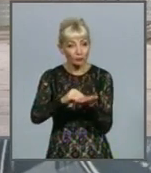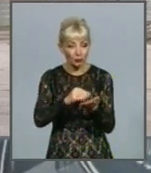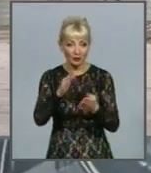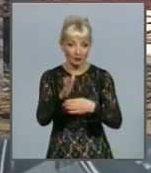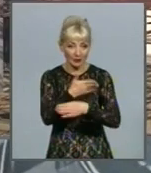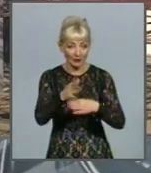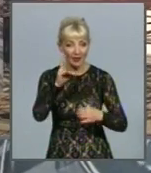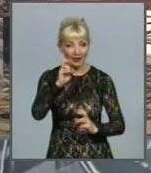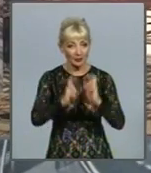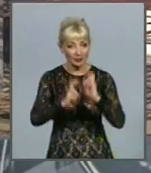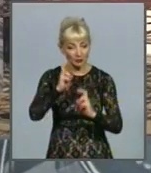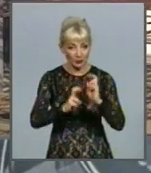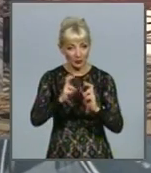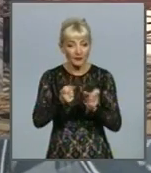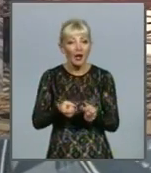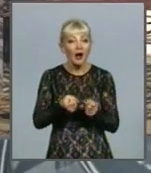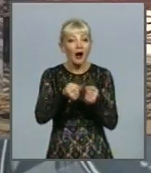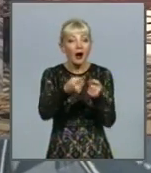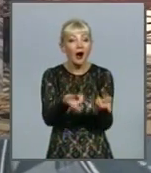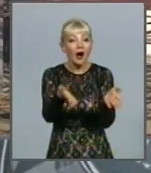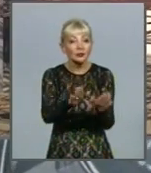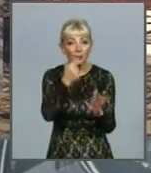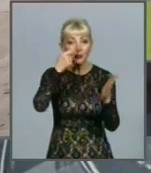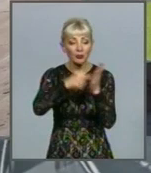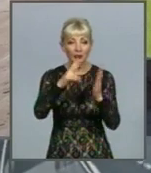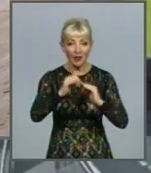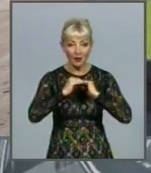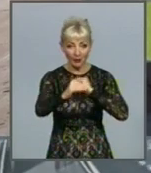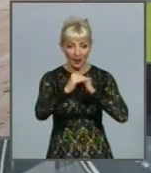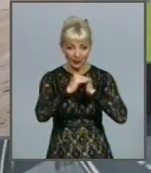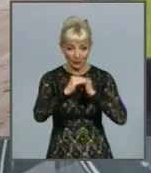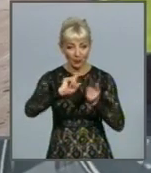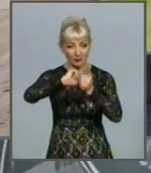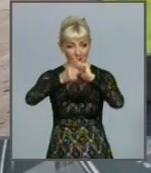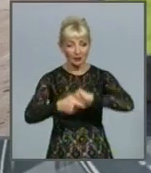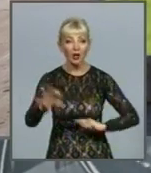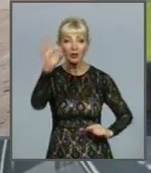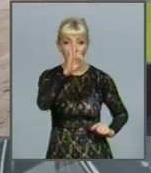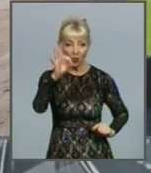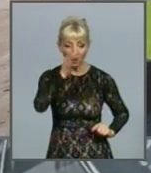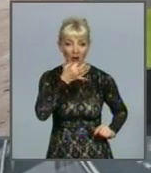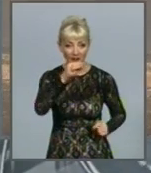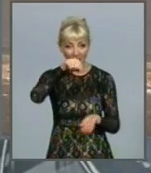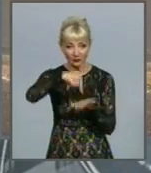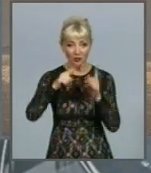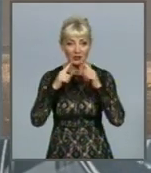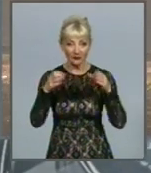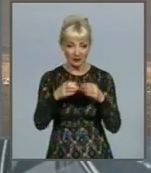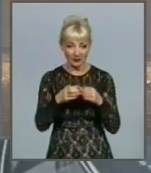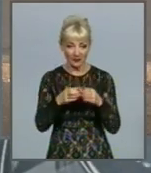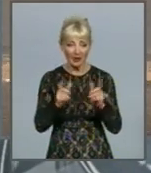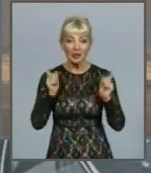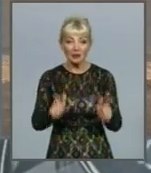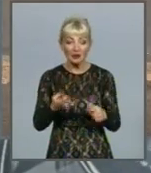підприємстві, кількість відходів, що потраплятиме на полігон, зведеться до мінімуму, кажуть у міській раді. В рамках